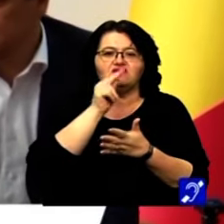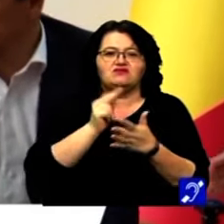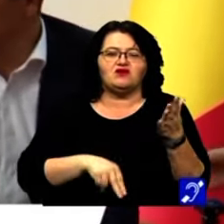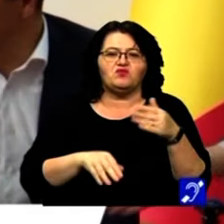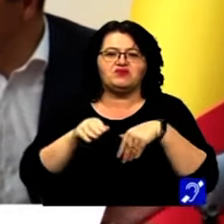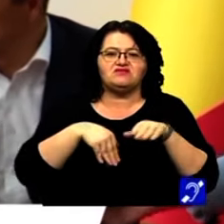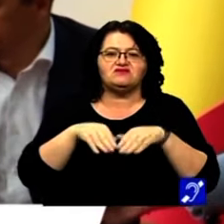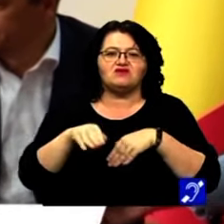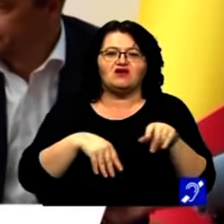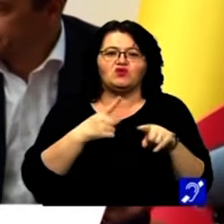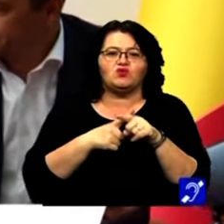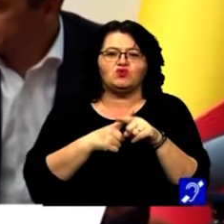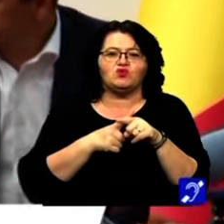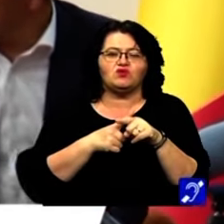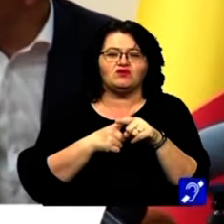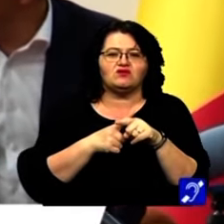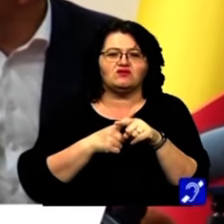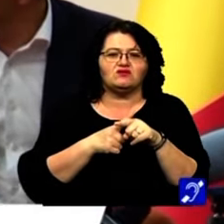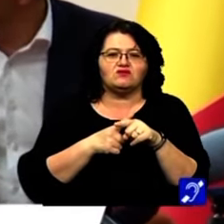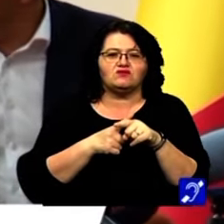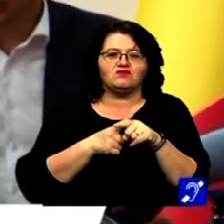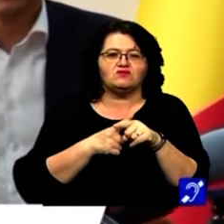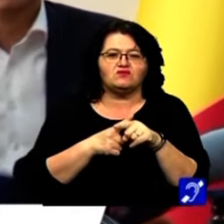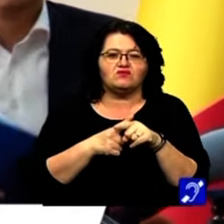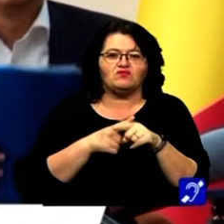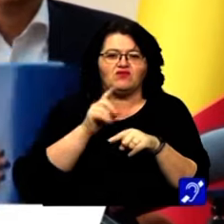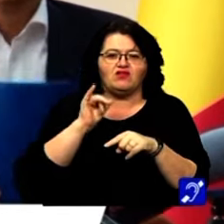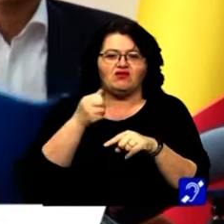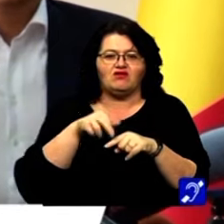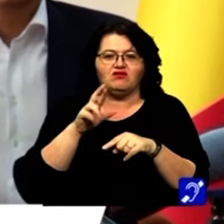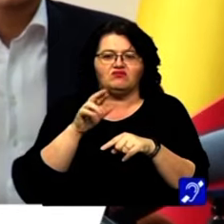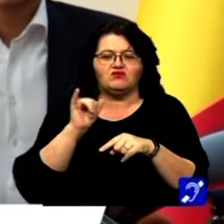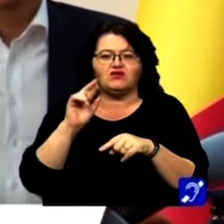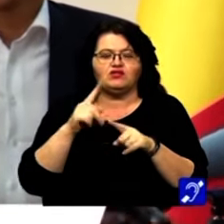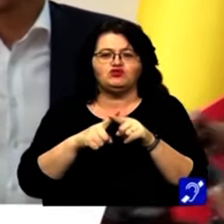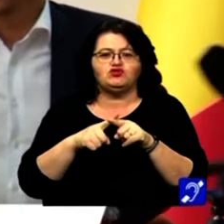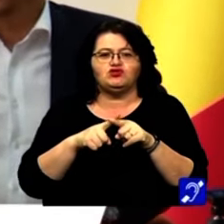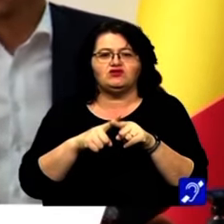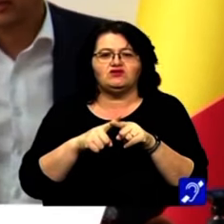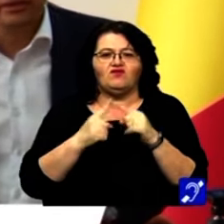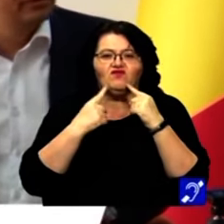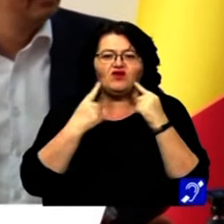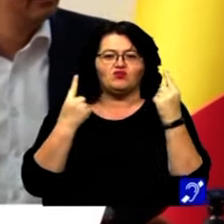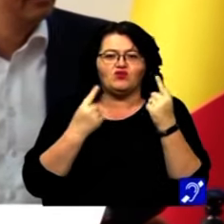Ministerul cu CNI-R-ul. După aceea, celebru